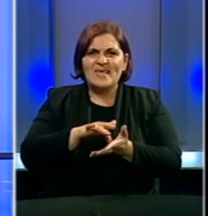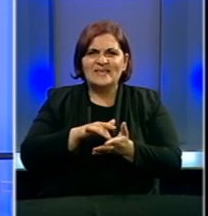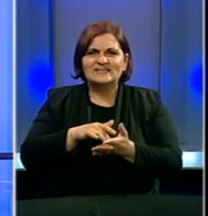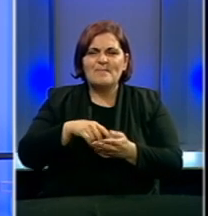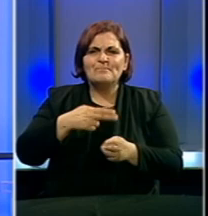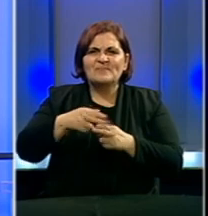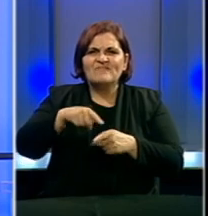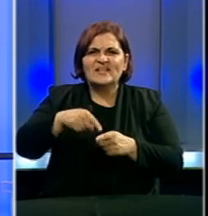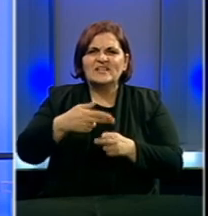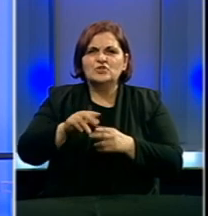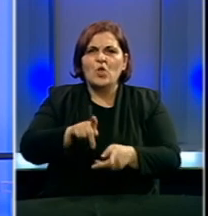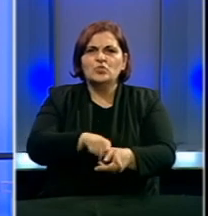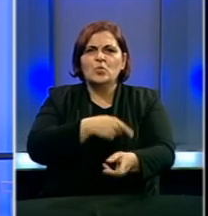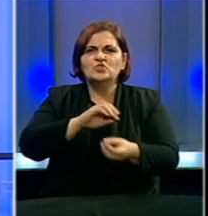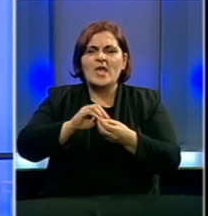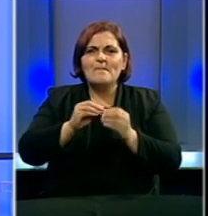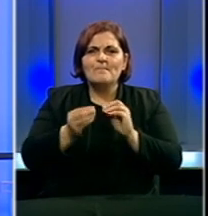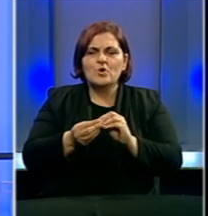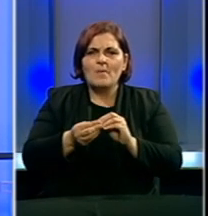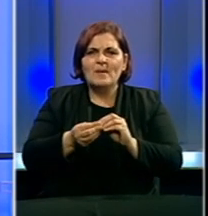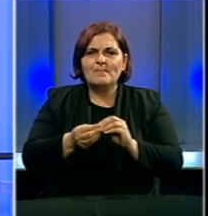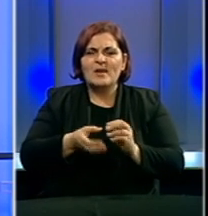su riješili dugogodišnji problem vode za piće.